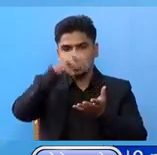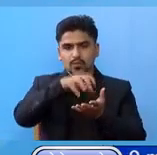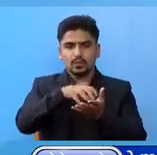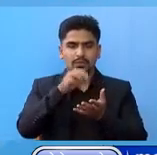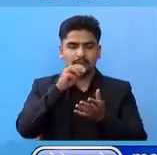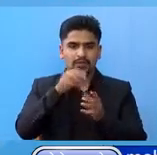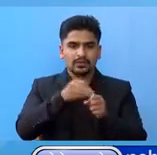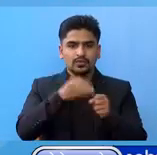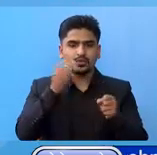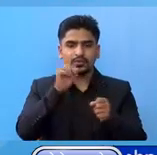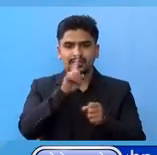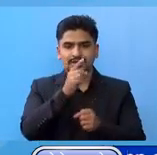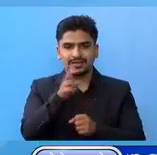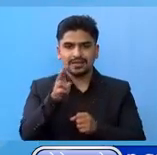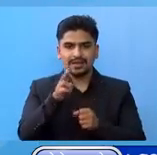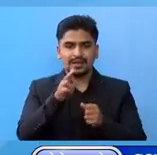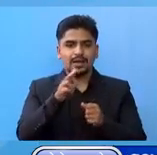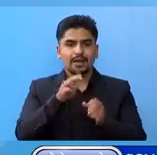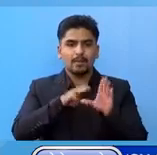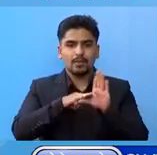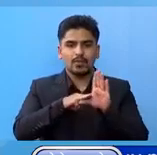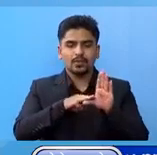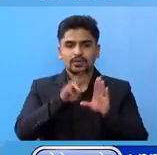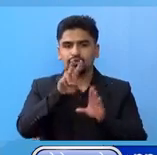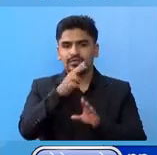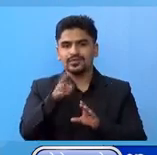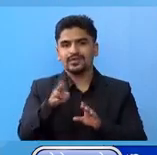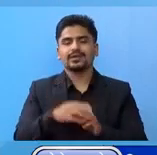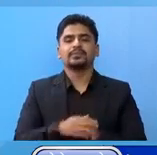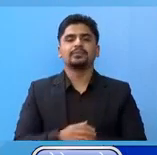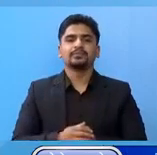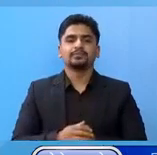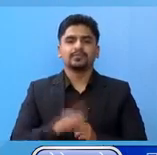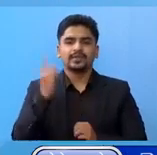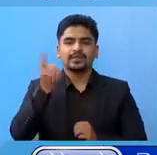धनुसा का एक जना र महत तरी का दुई जना